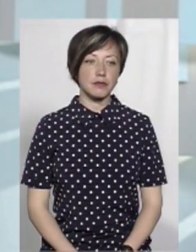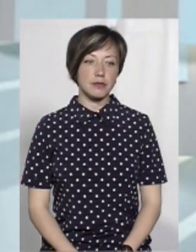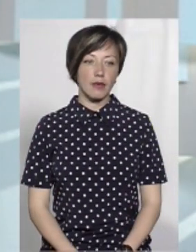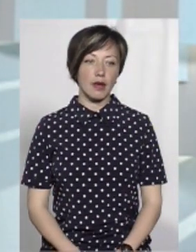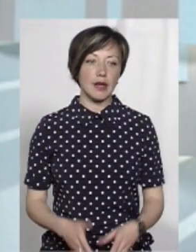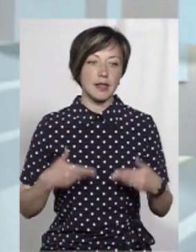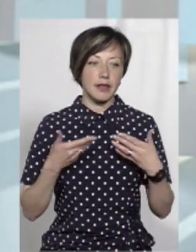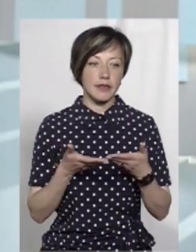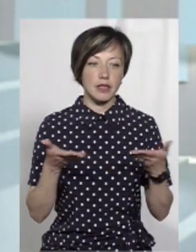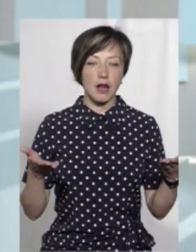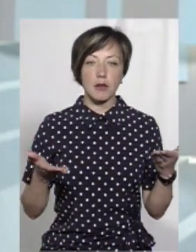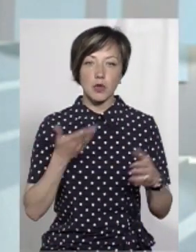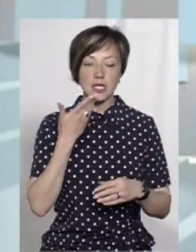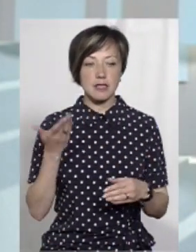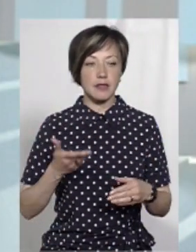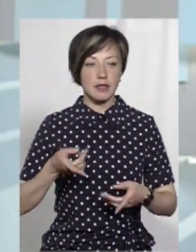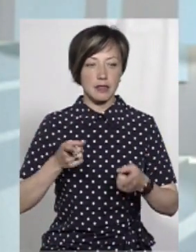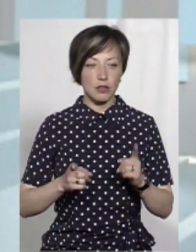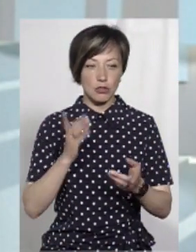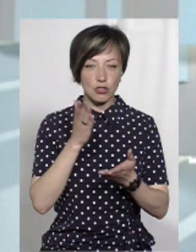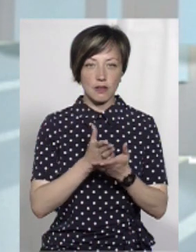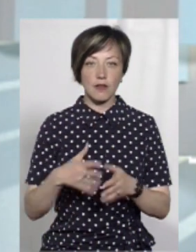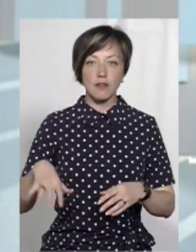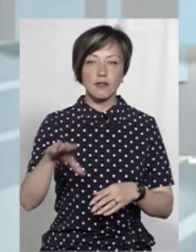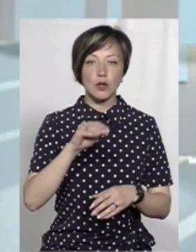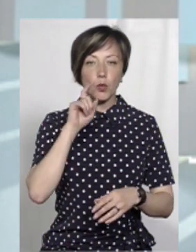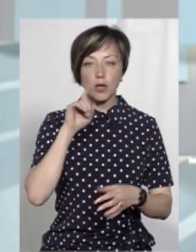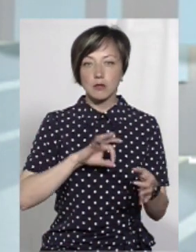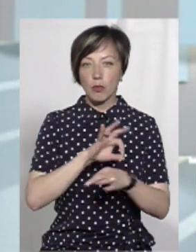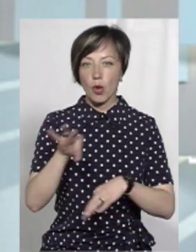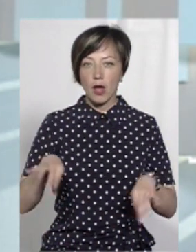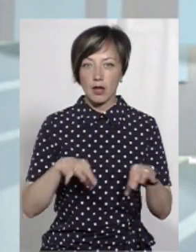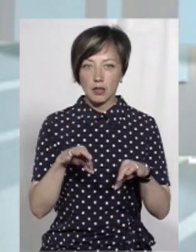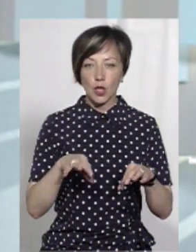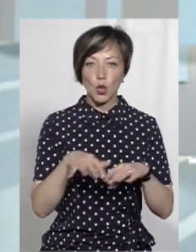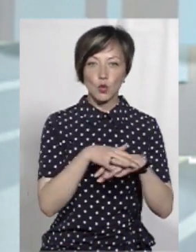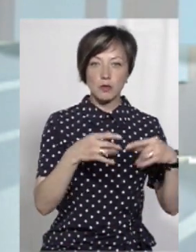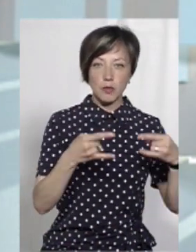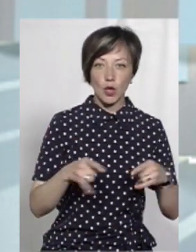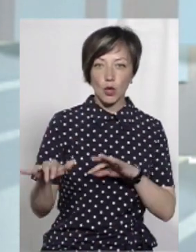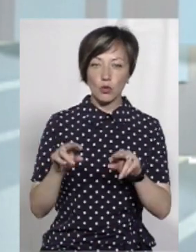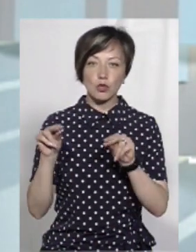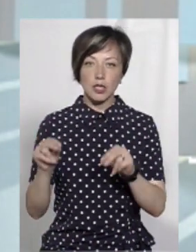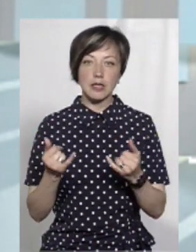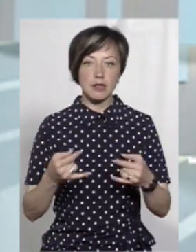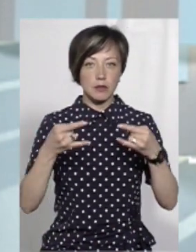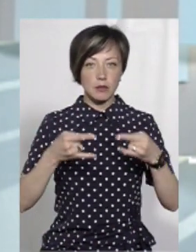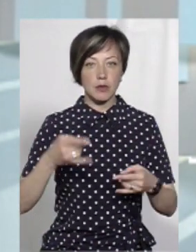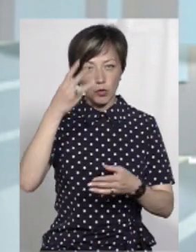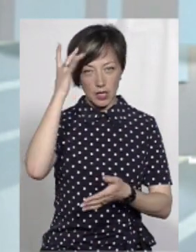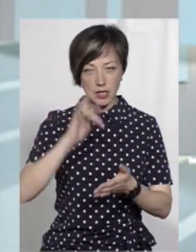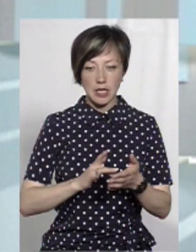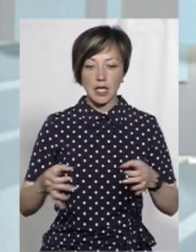Вітаємо, це «Звіти наживо». Всеукраїнський медіапроект «Суспільного та руху чесно». І нині студія «Поділля Центр» стає